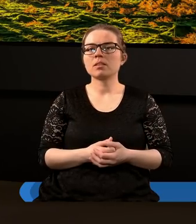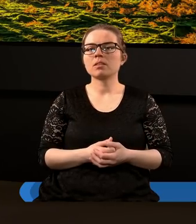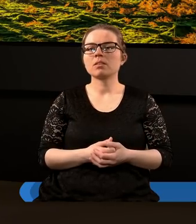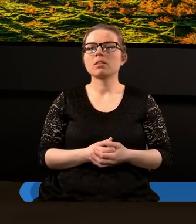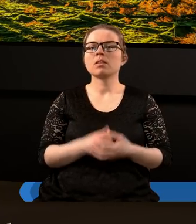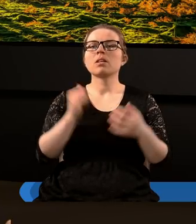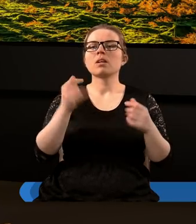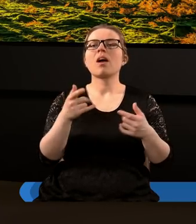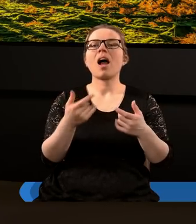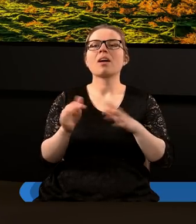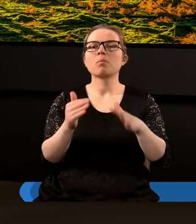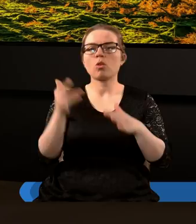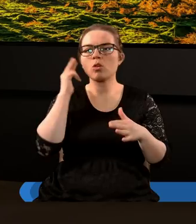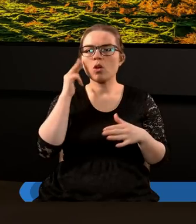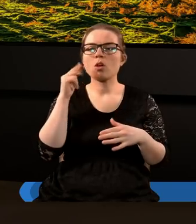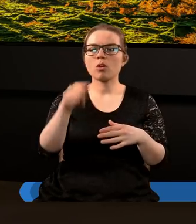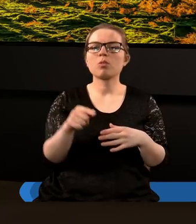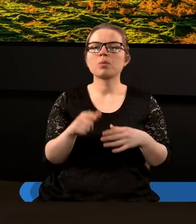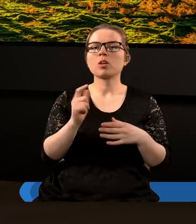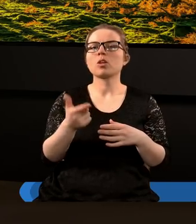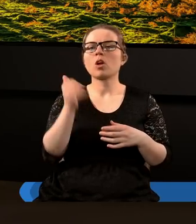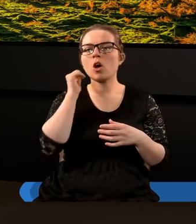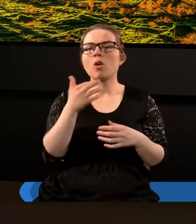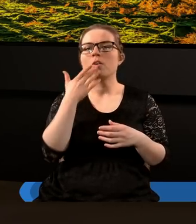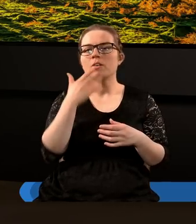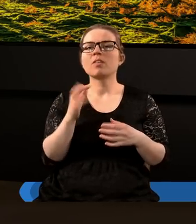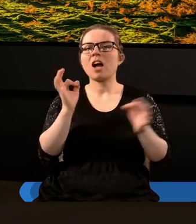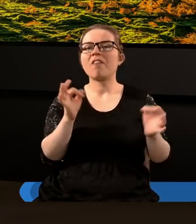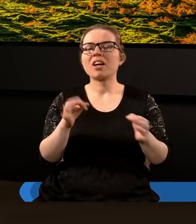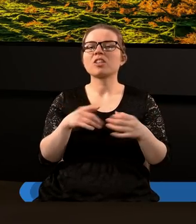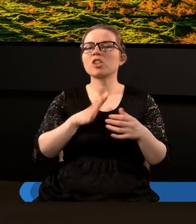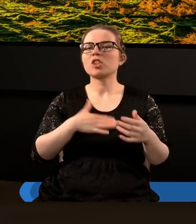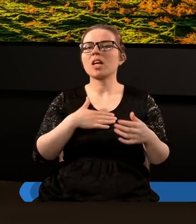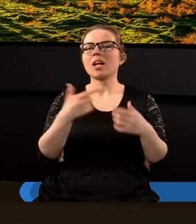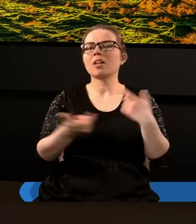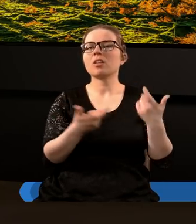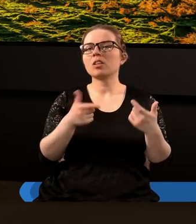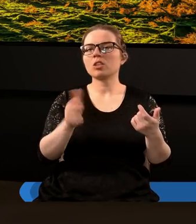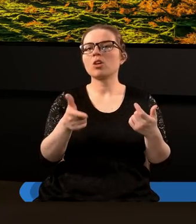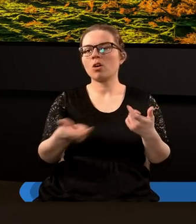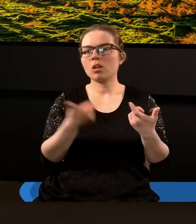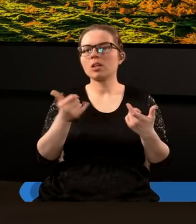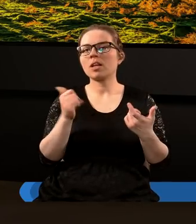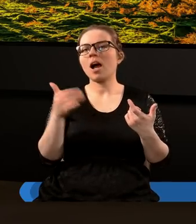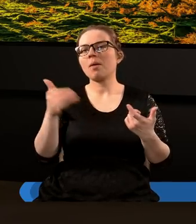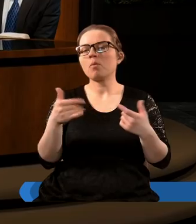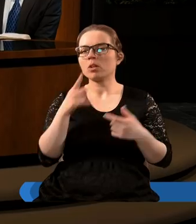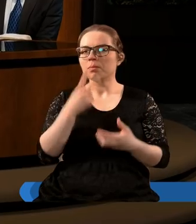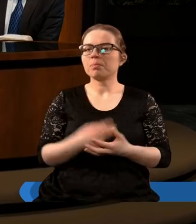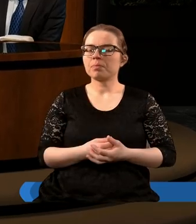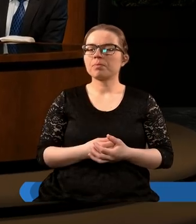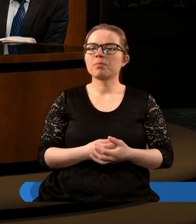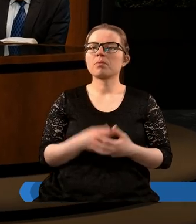I w jaki sposób rozumiemy to, co jest napisane tutaj, jeżeli chodzi o tę kobietę i właśnie to zwierzę? Tak, Jacku, proszę.